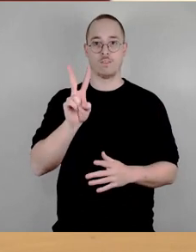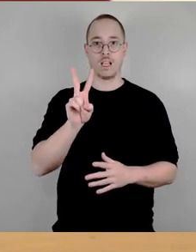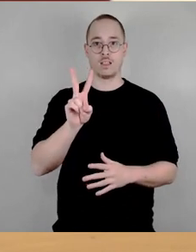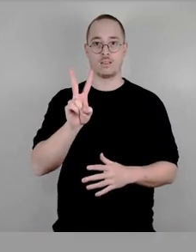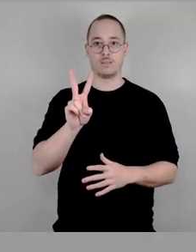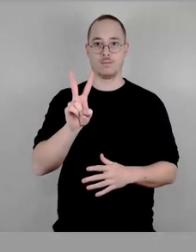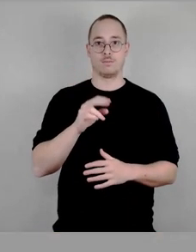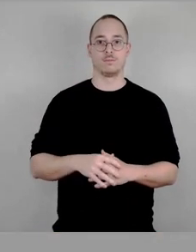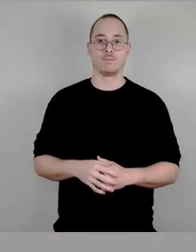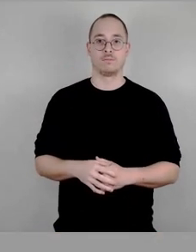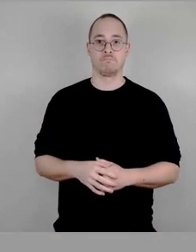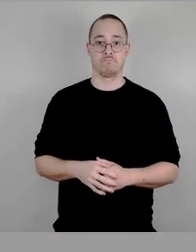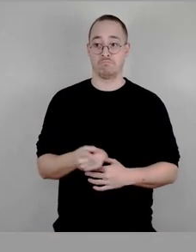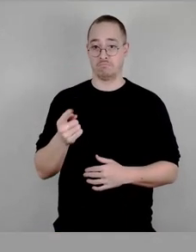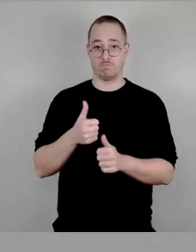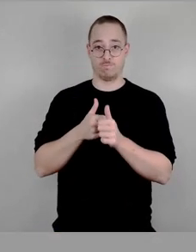Stimmzeichen